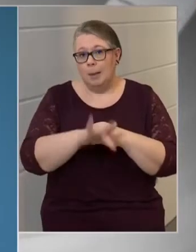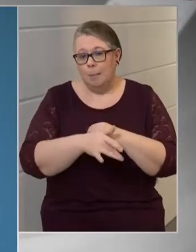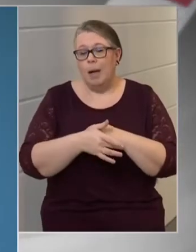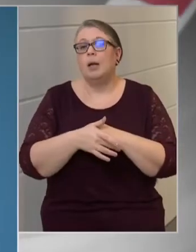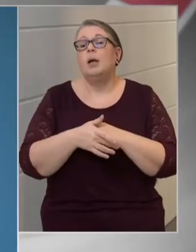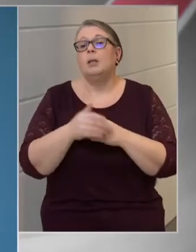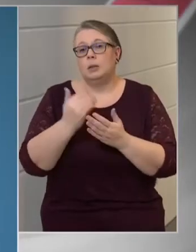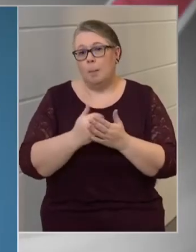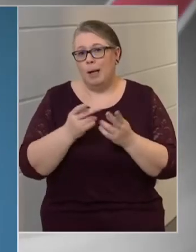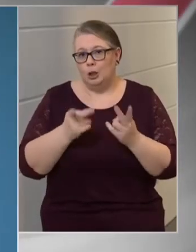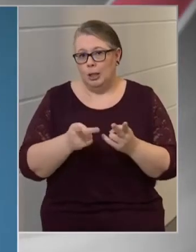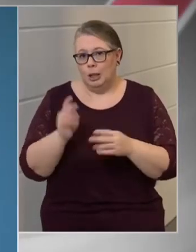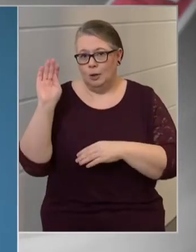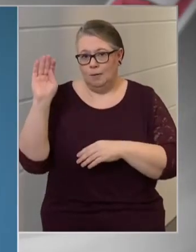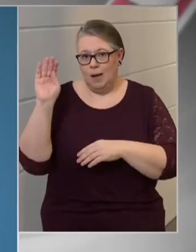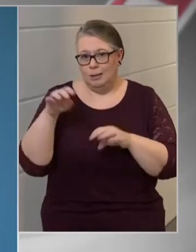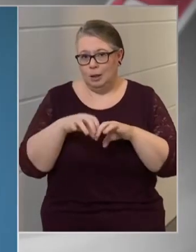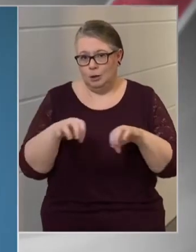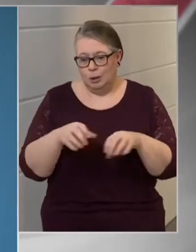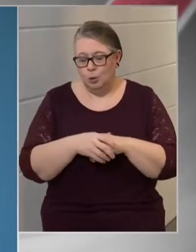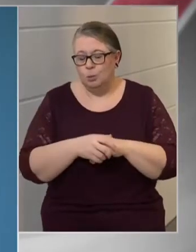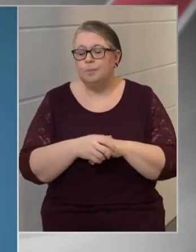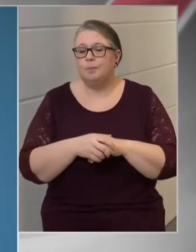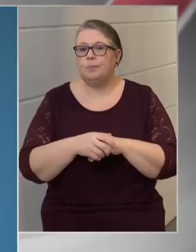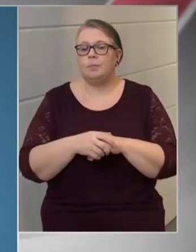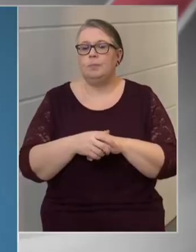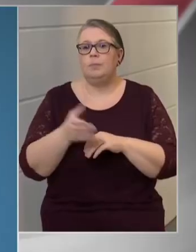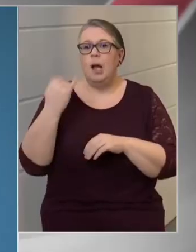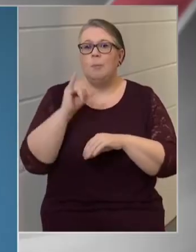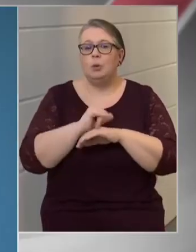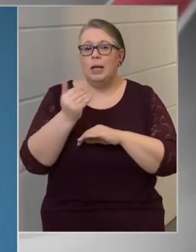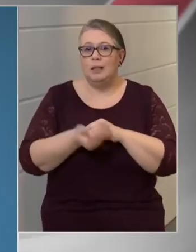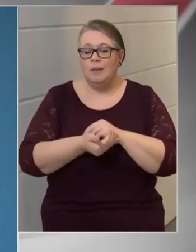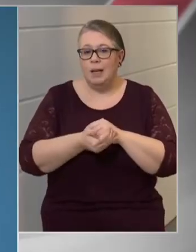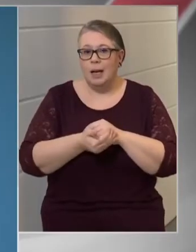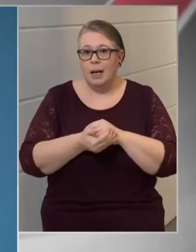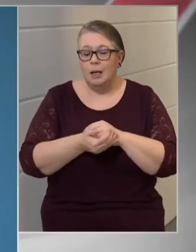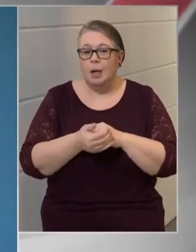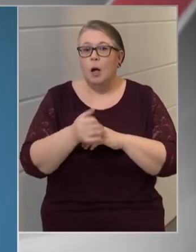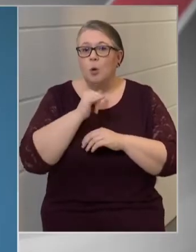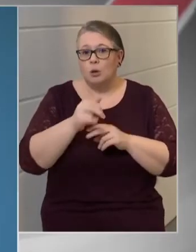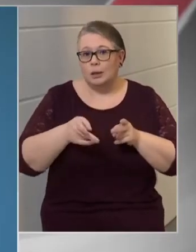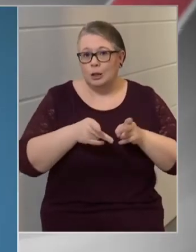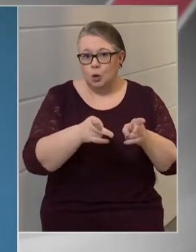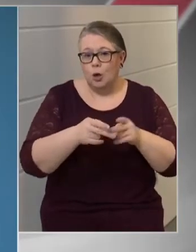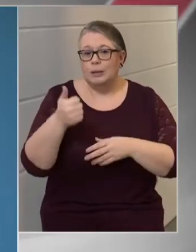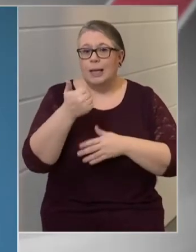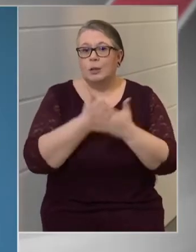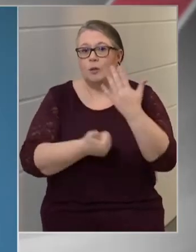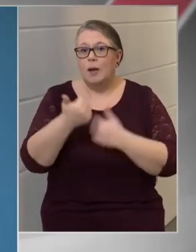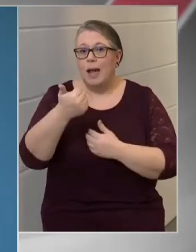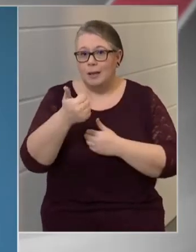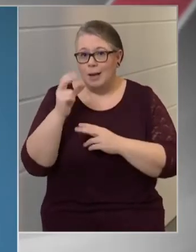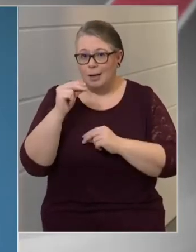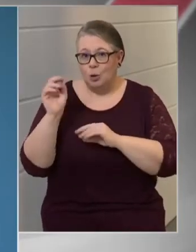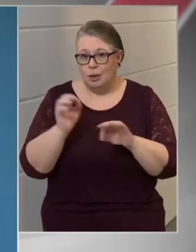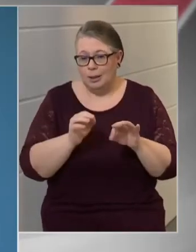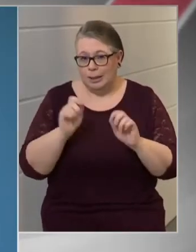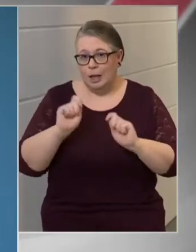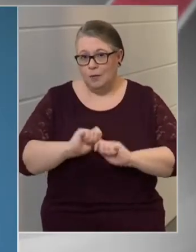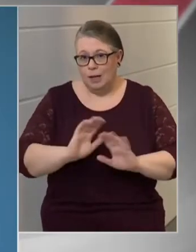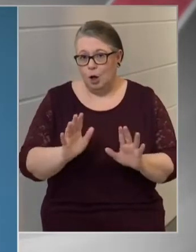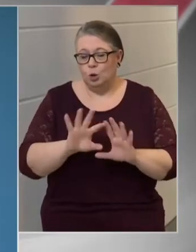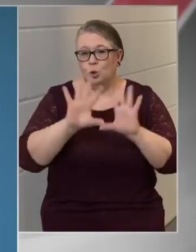szabálysértési feljelentést tettünk. Az elmúlt hétvégén a korridorokon 161 rendőri intézkedést hajtottunk végre,